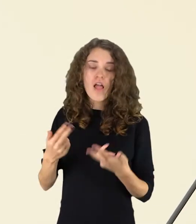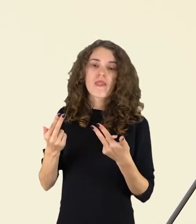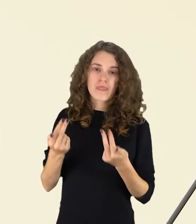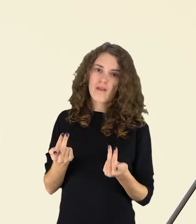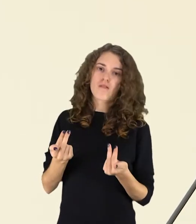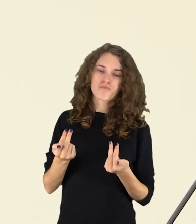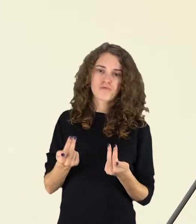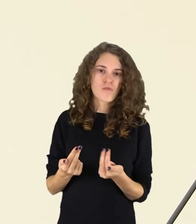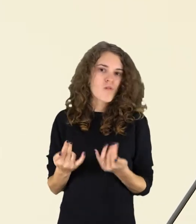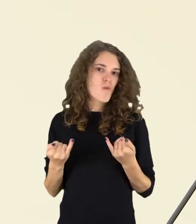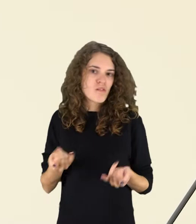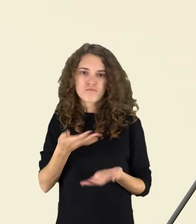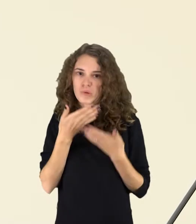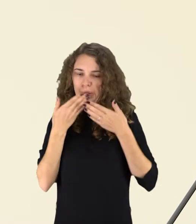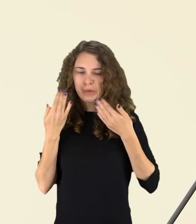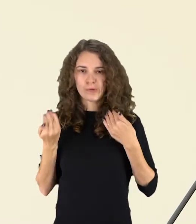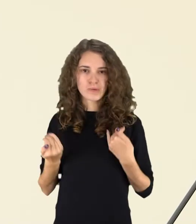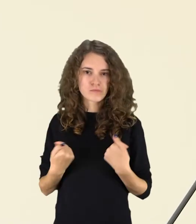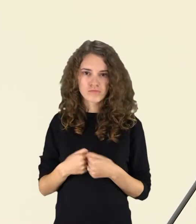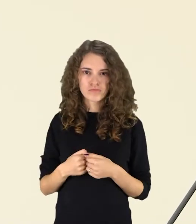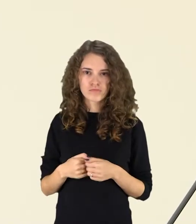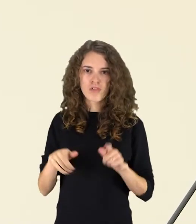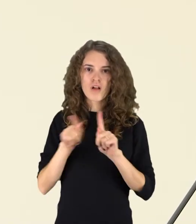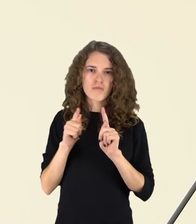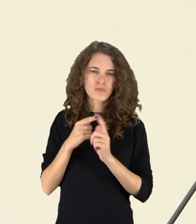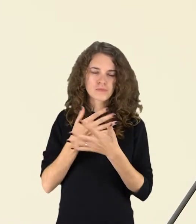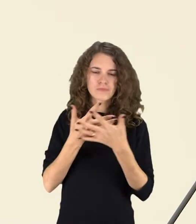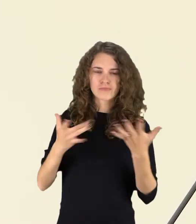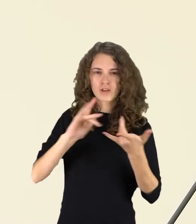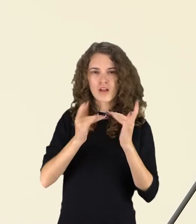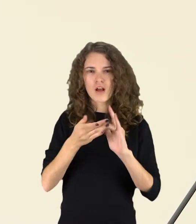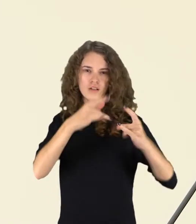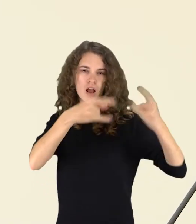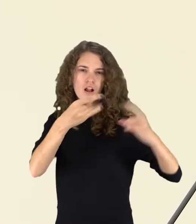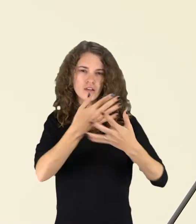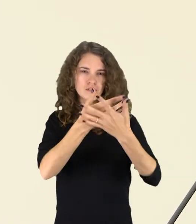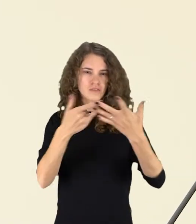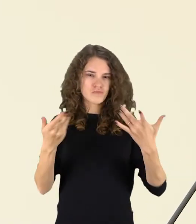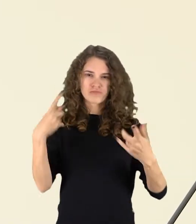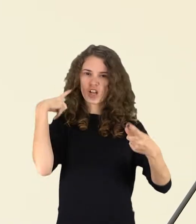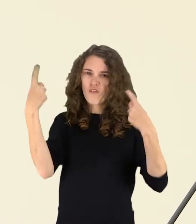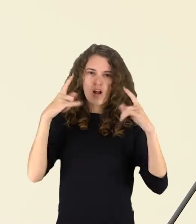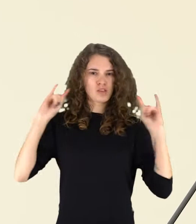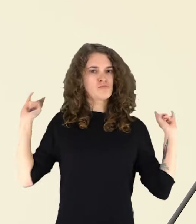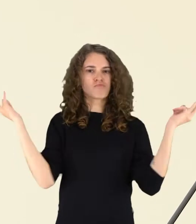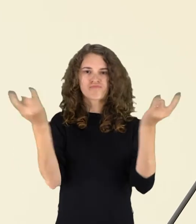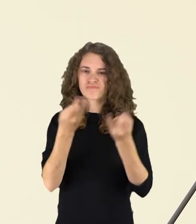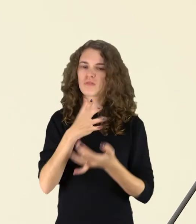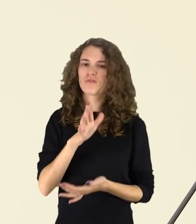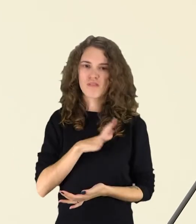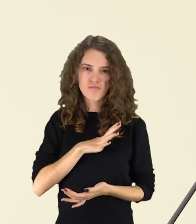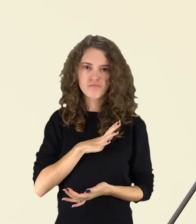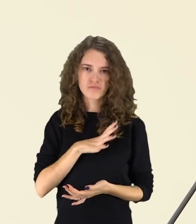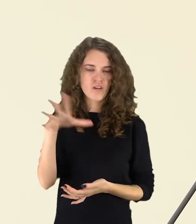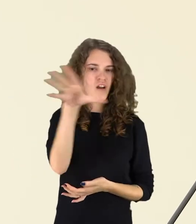klausimas yra sprendžiamas kitai. Antras dalykas visuose informacijos priemonėse, tie dalykai buvo